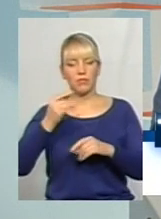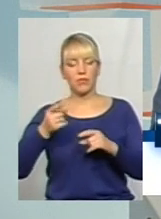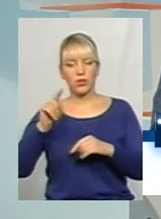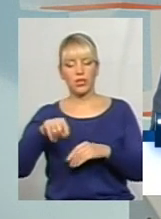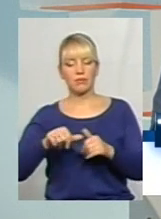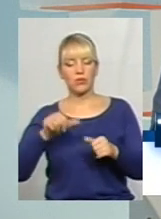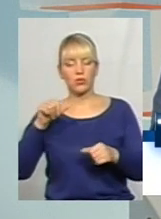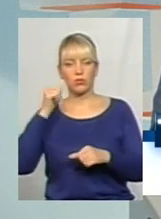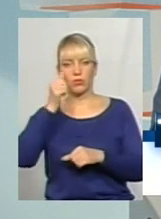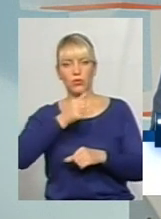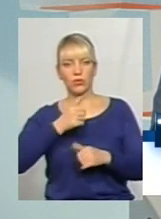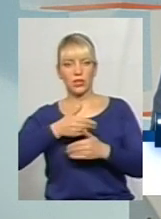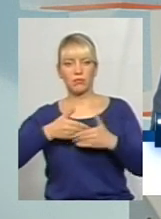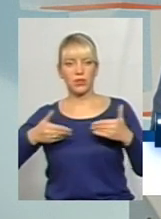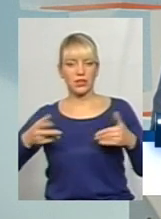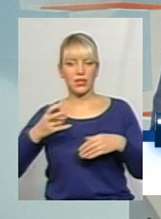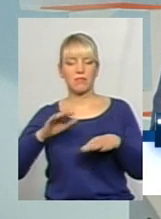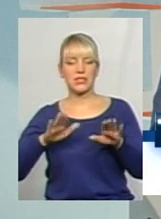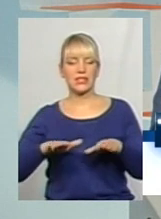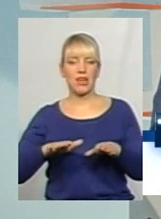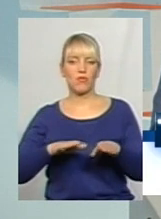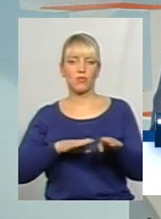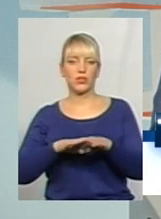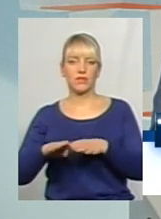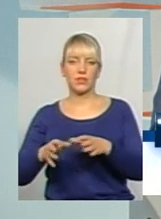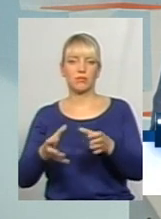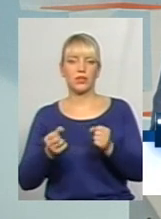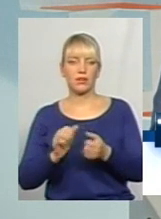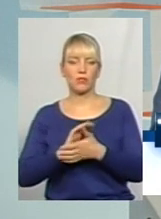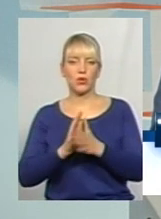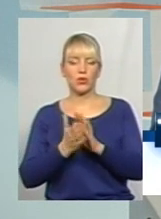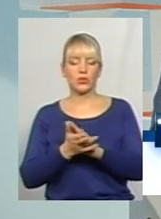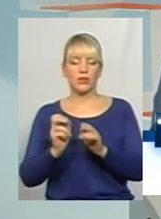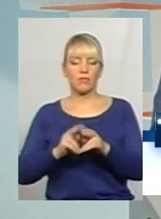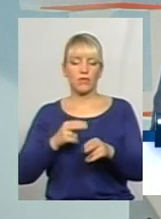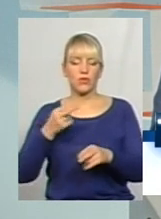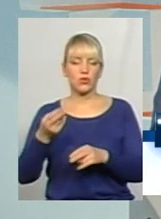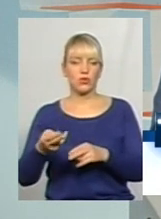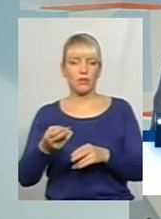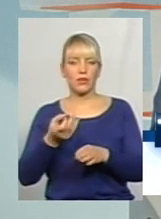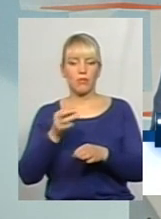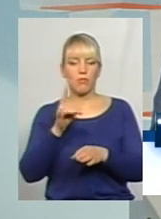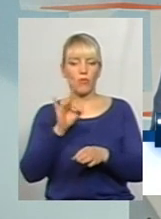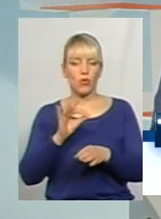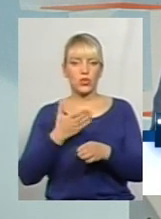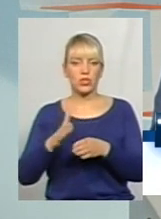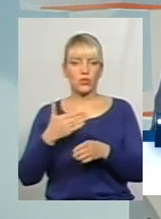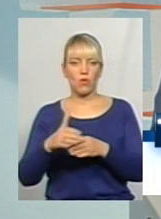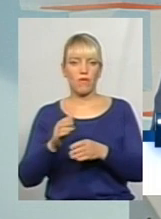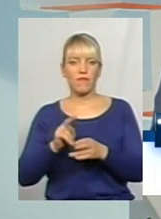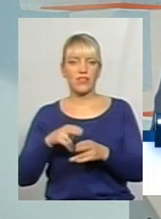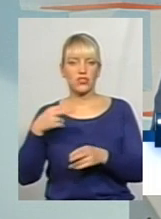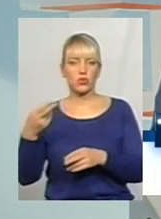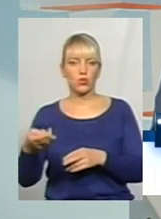з минулого року ми на місцевому рівні прийняли положення про відшкодування, часткове відшкодування, яке ми